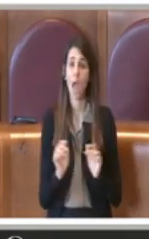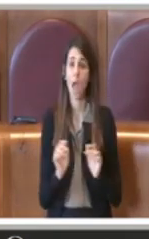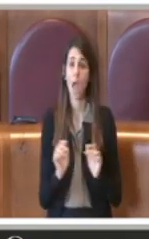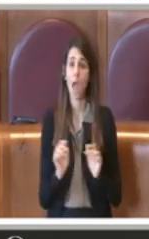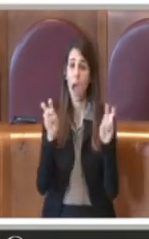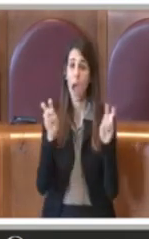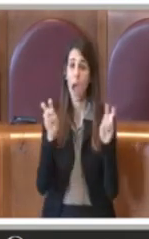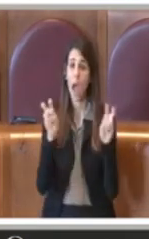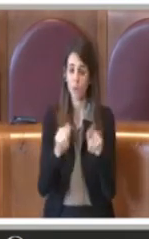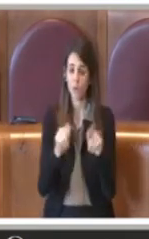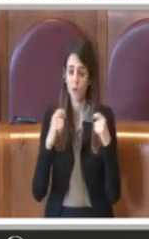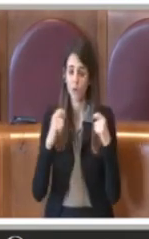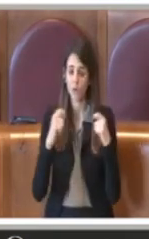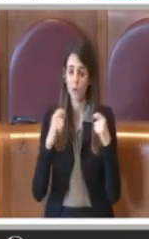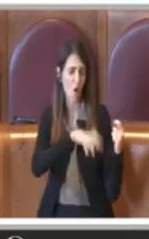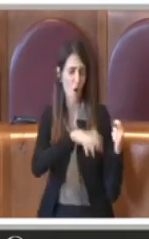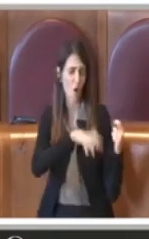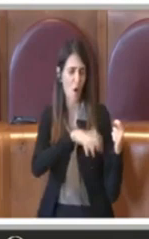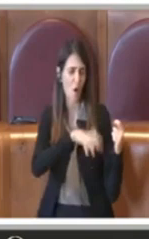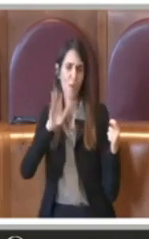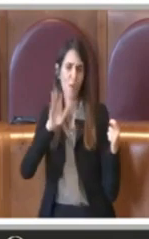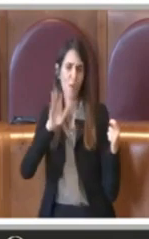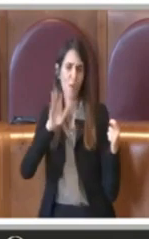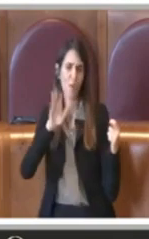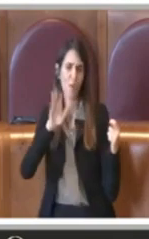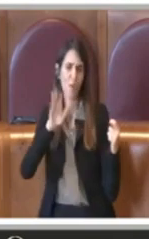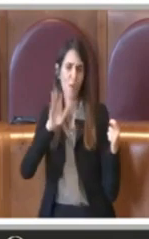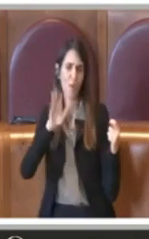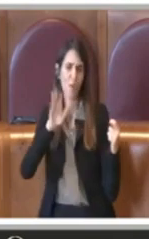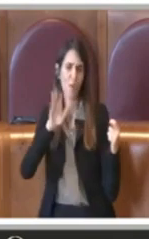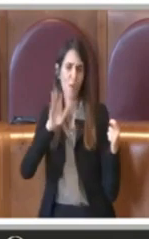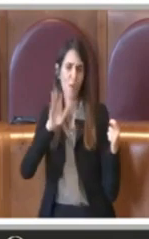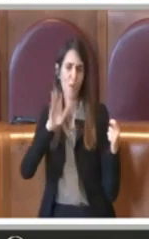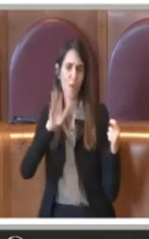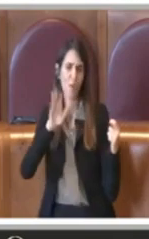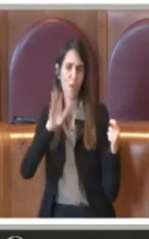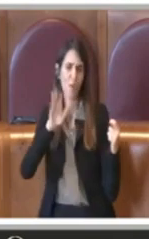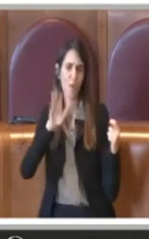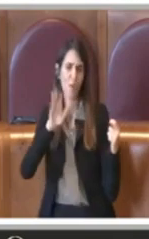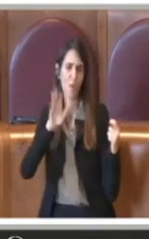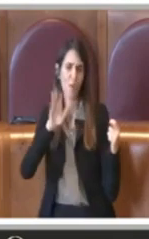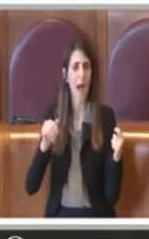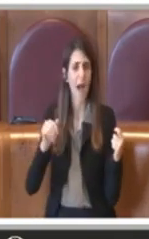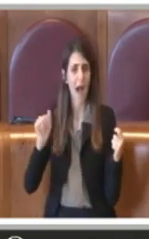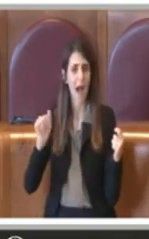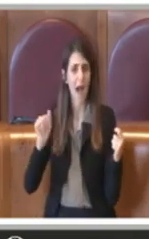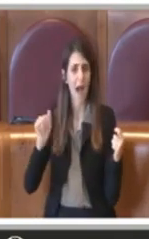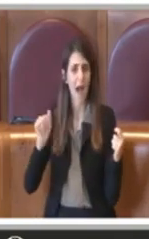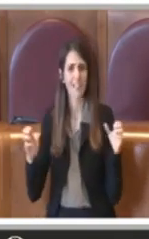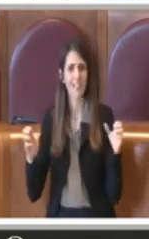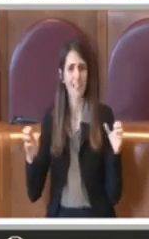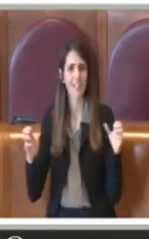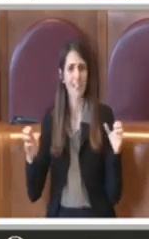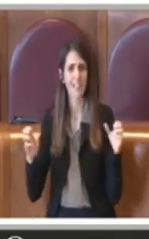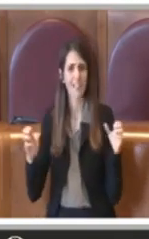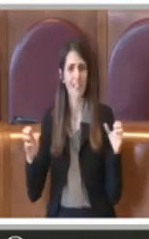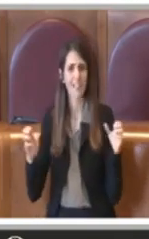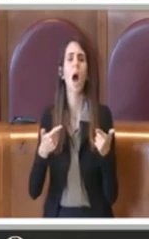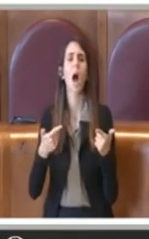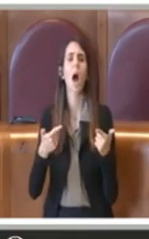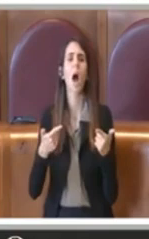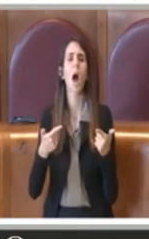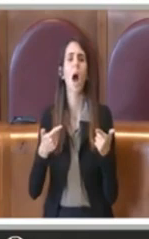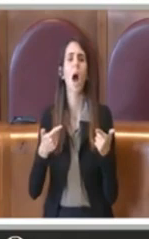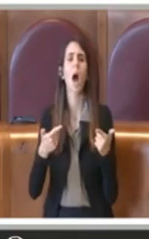giornali, ma è stato ampiamente desmentito da comunicati AMA, per cui è una notizia falsa che è girata sui giornali dell